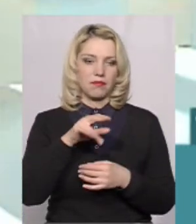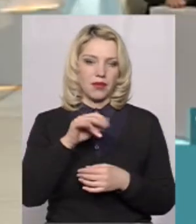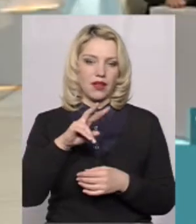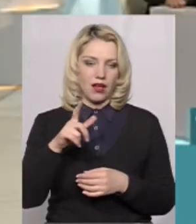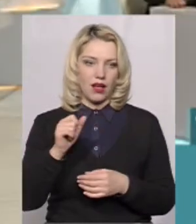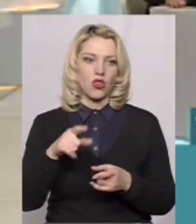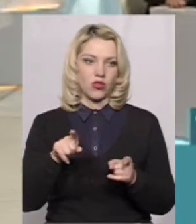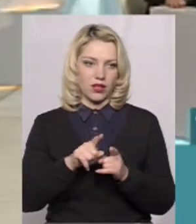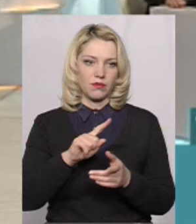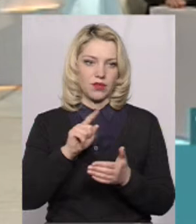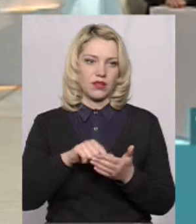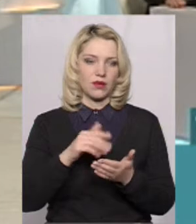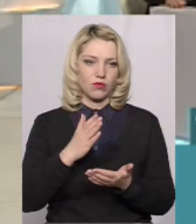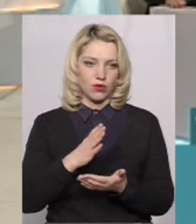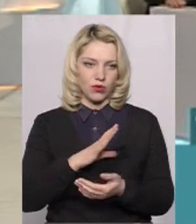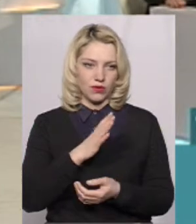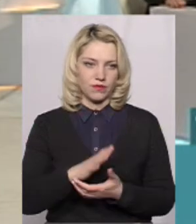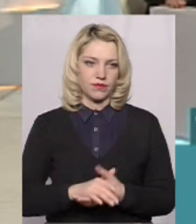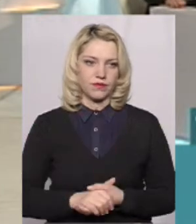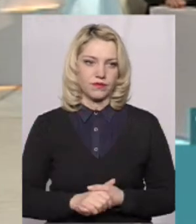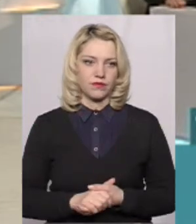запитання було. Так,